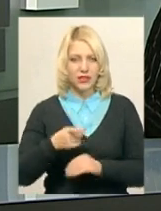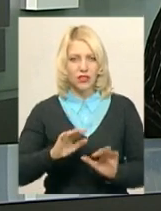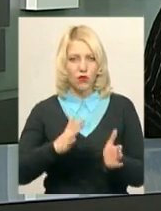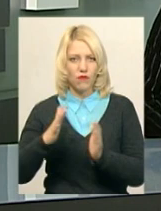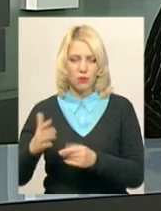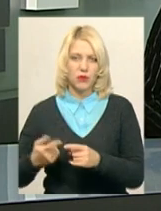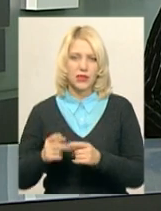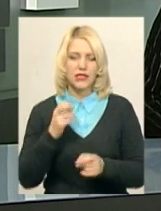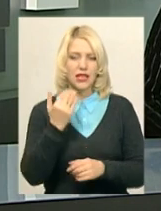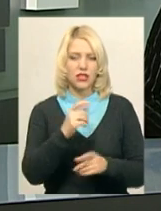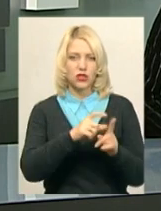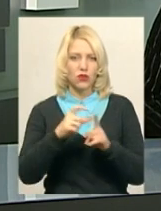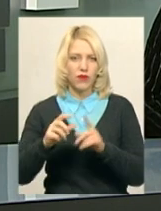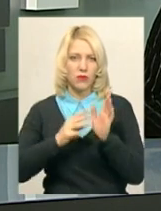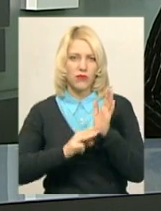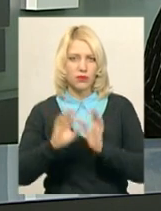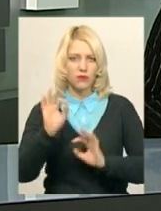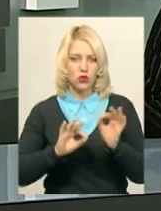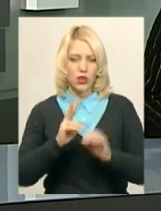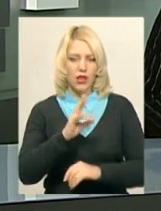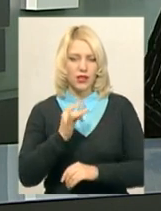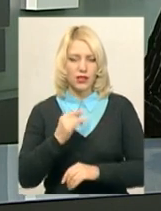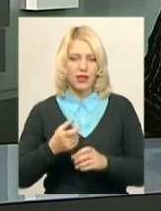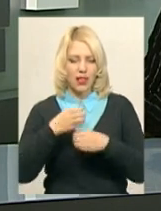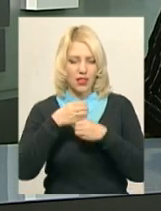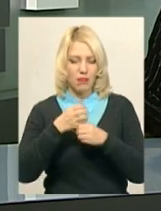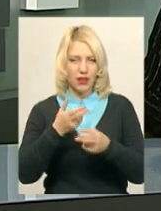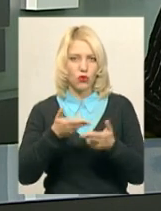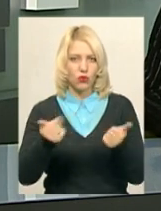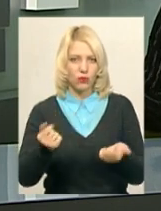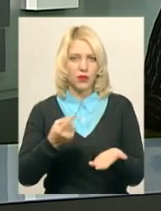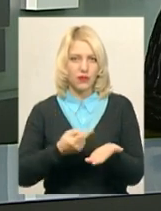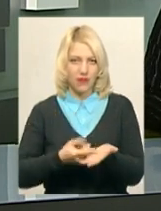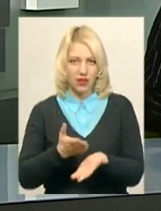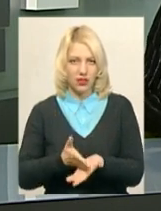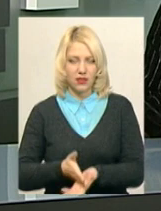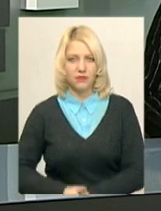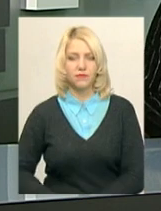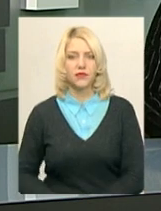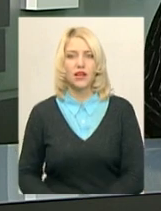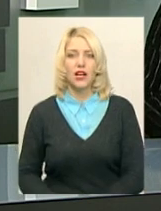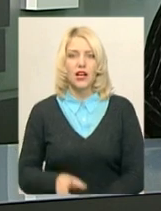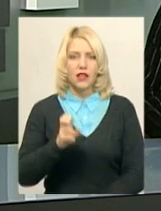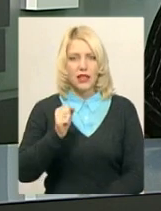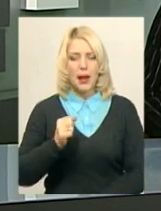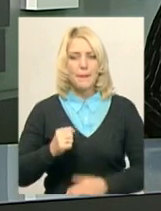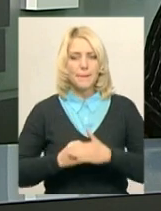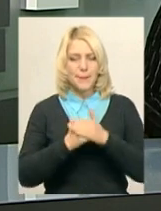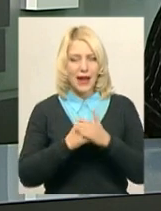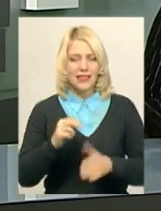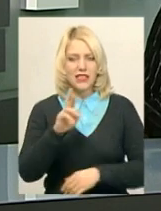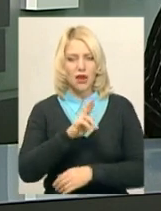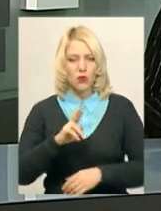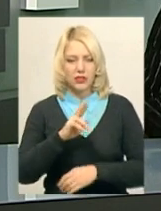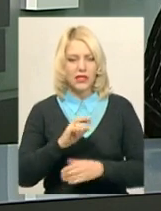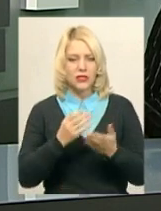словами, у 80% хворих Кір лабораторно підтвердили. На базі Ярмолинецької районної